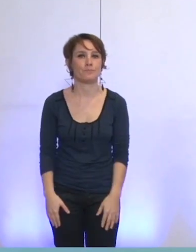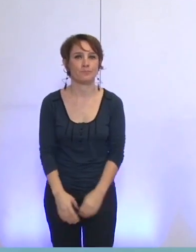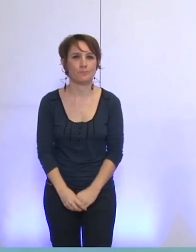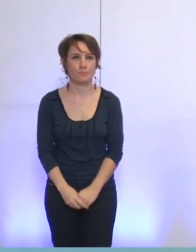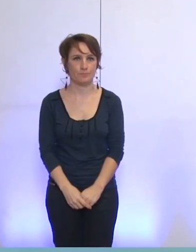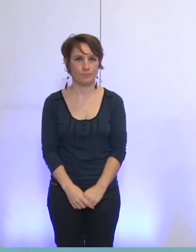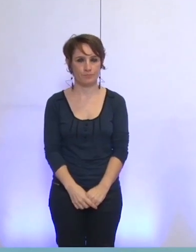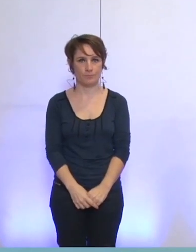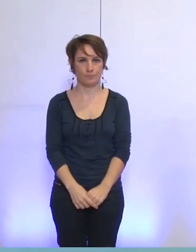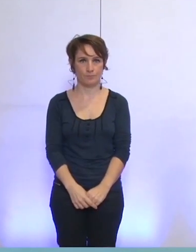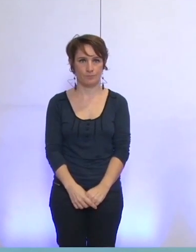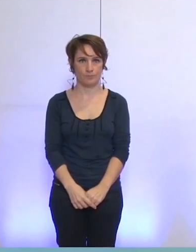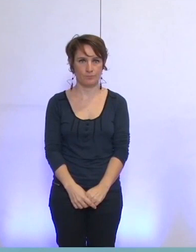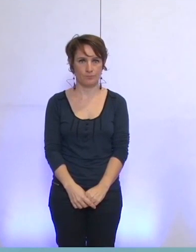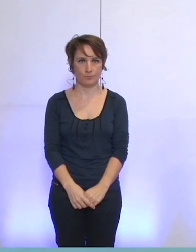Merci.